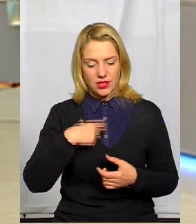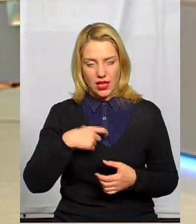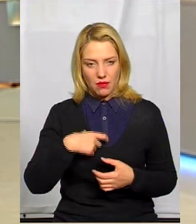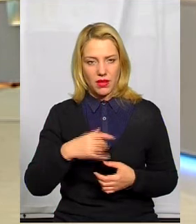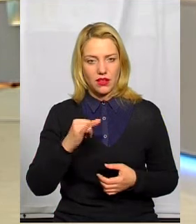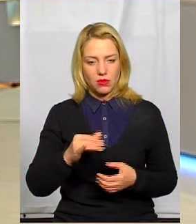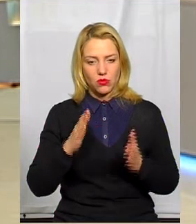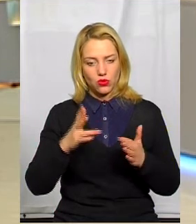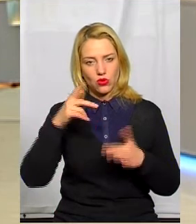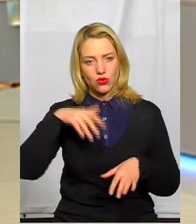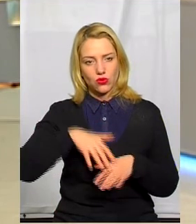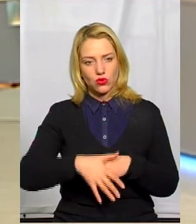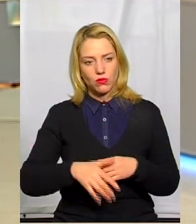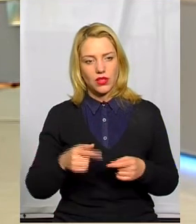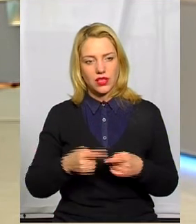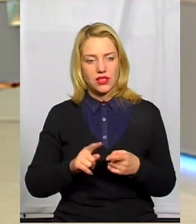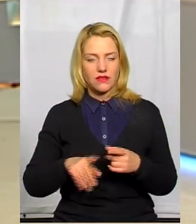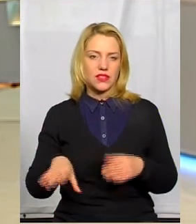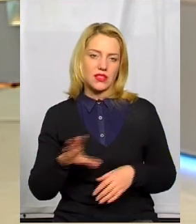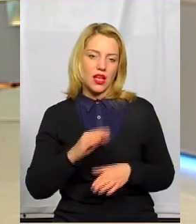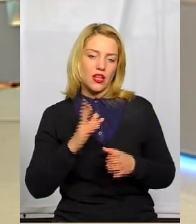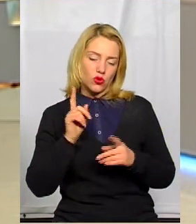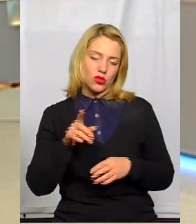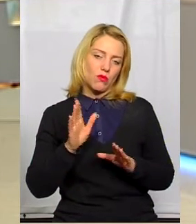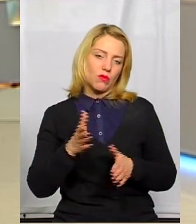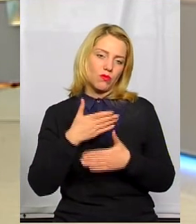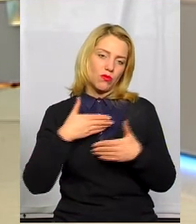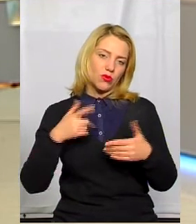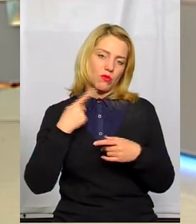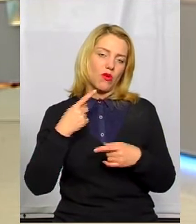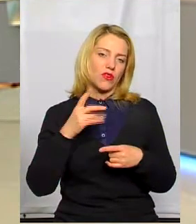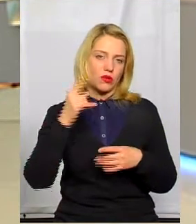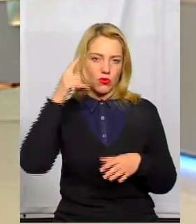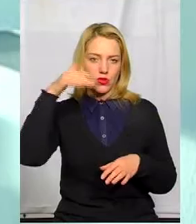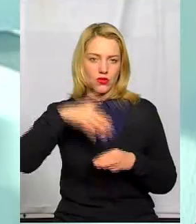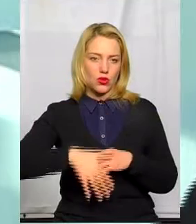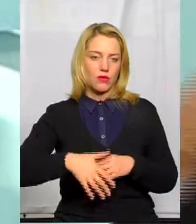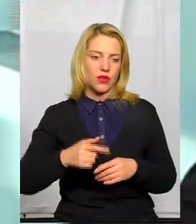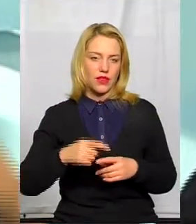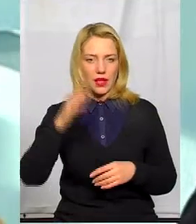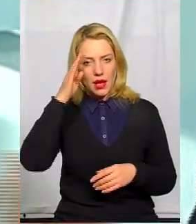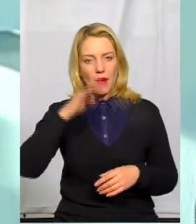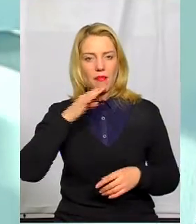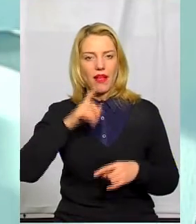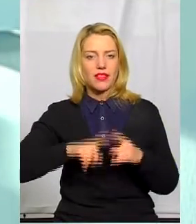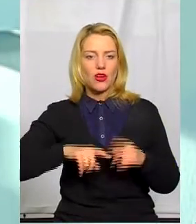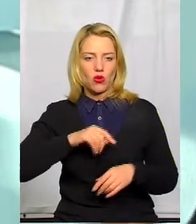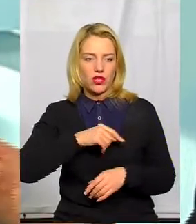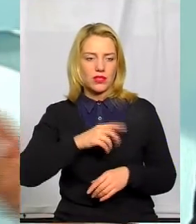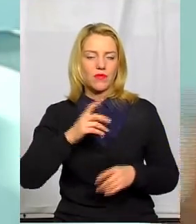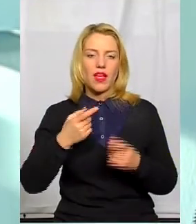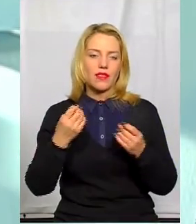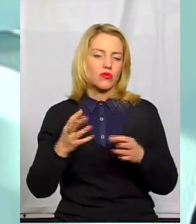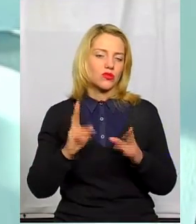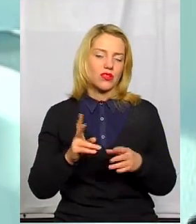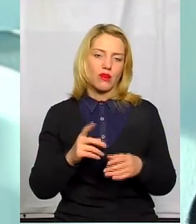і тоді будуть розуміти це все. І тоді ми будемо говорити про усвідомлений патріотизм, а не просто якесь почуття, яке